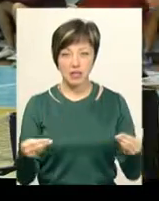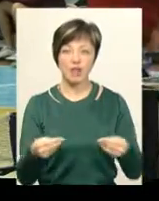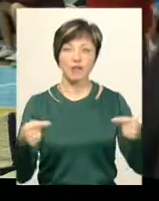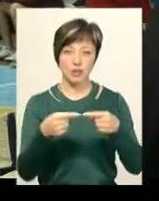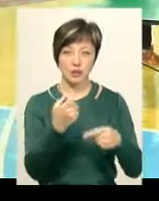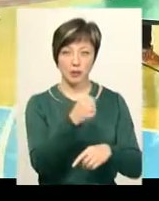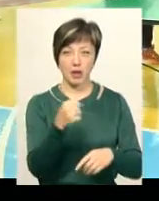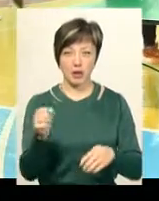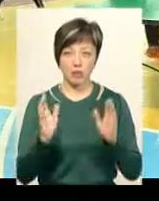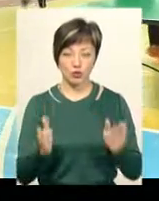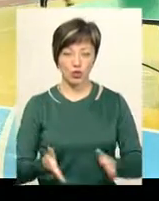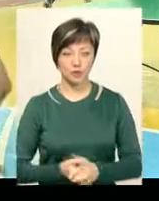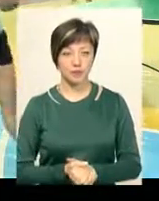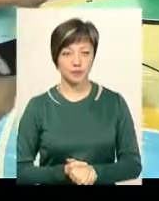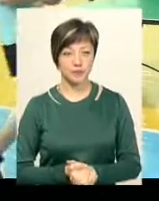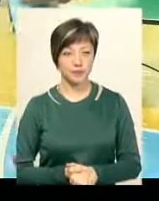переможці.